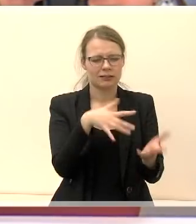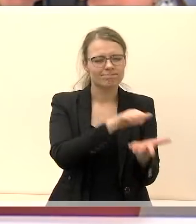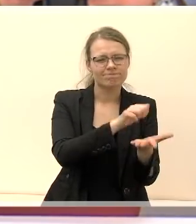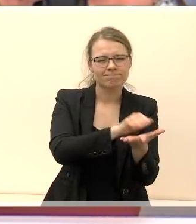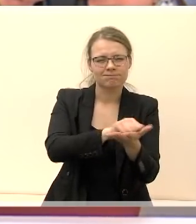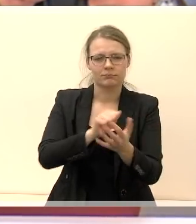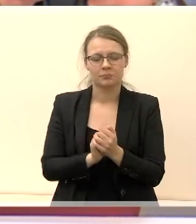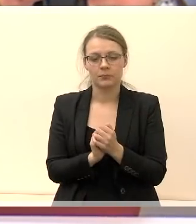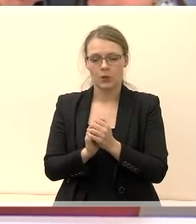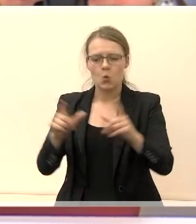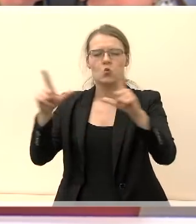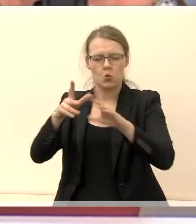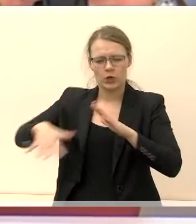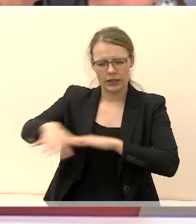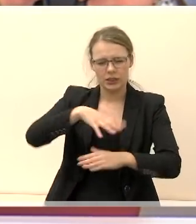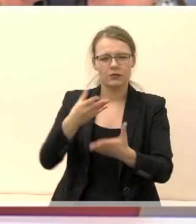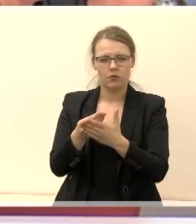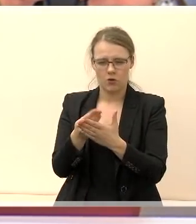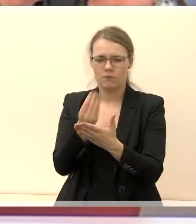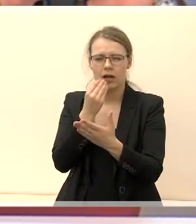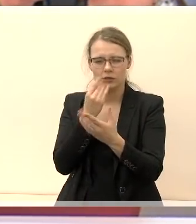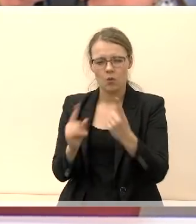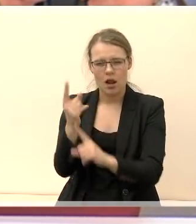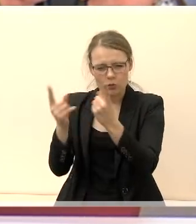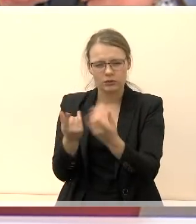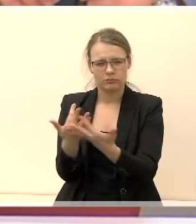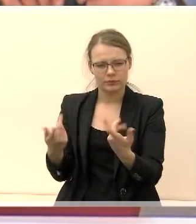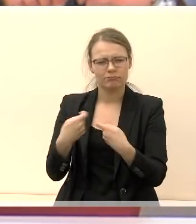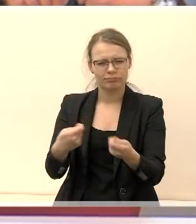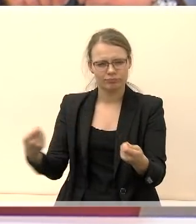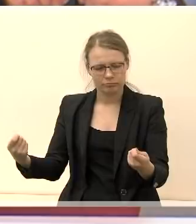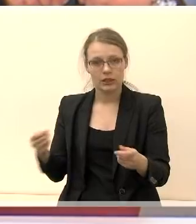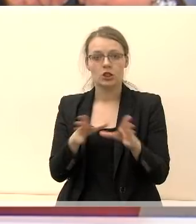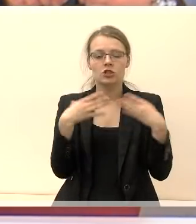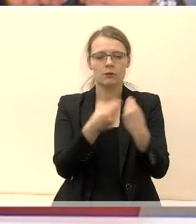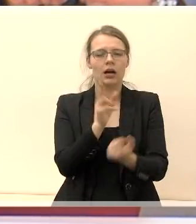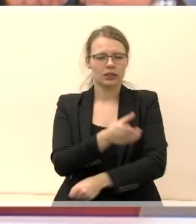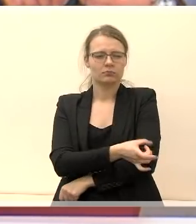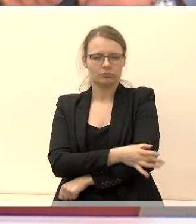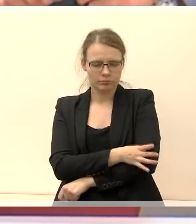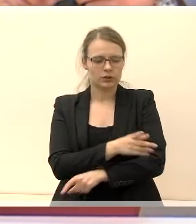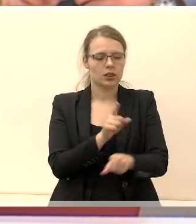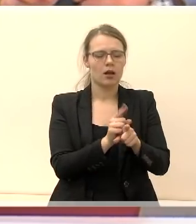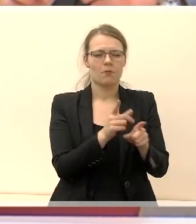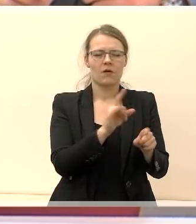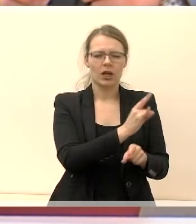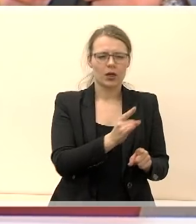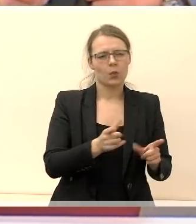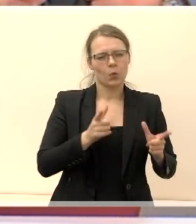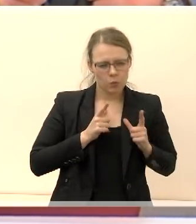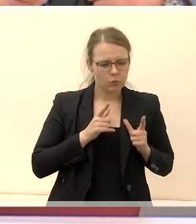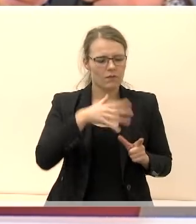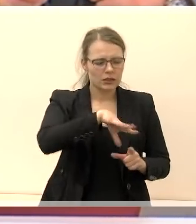vietinių ūkininkų produkcijos platinimą ir vartojimą, mažas pajamas turinčių šeimų, vaikų, poilsį ir